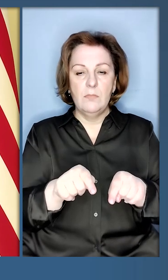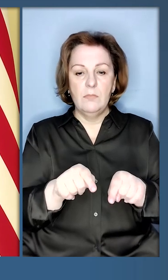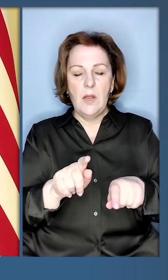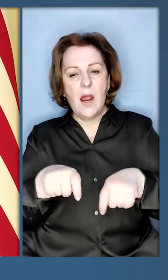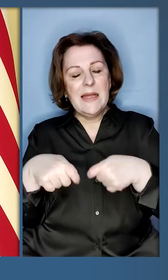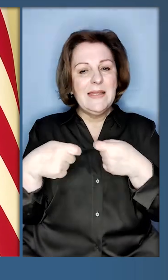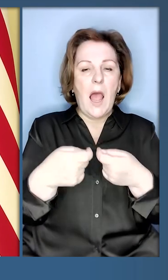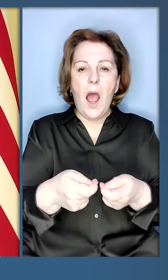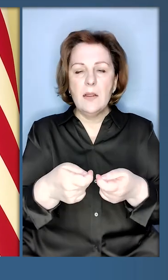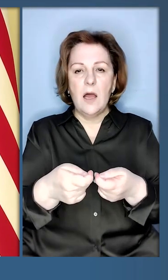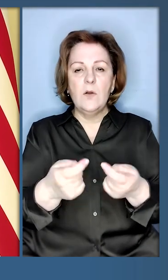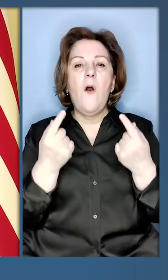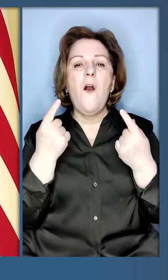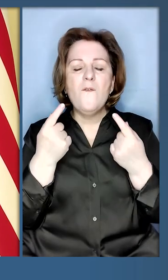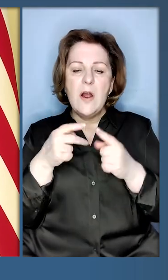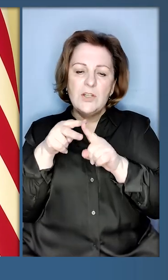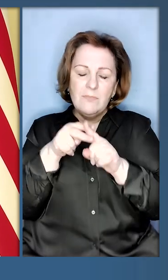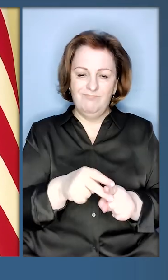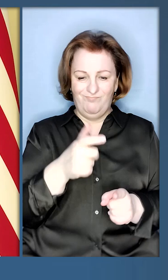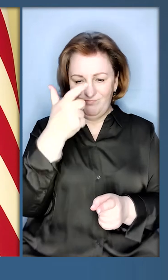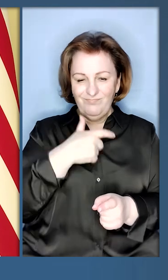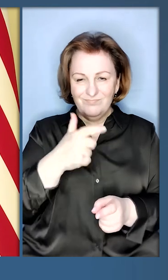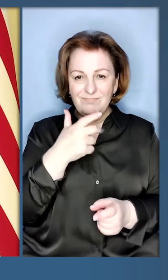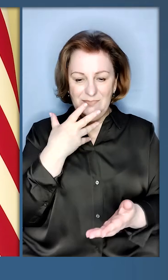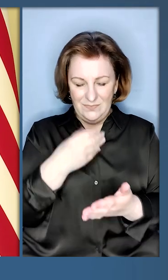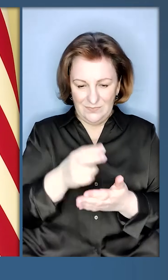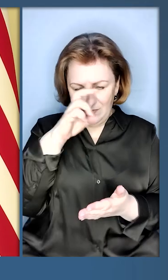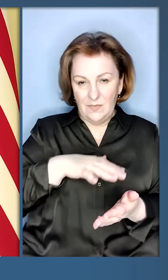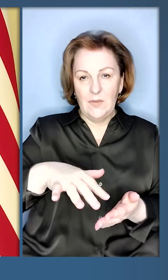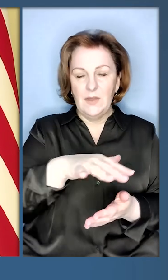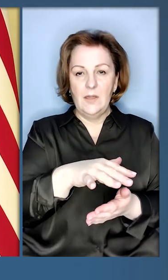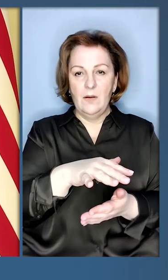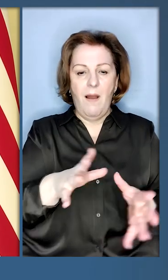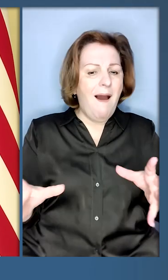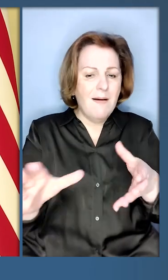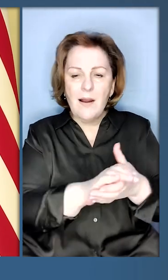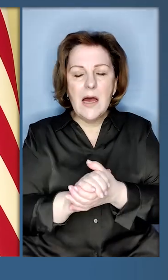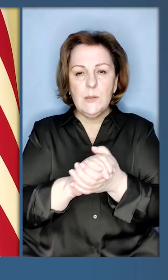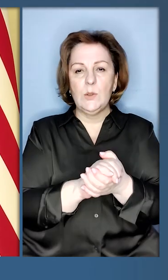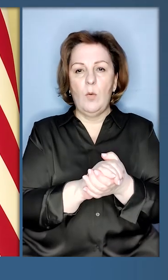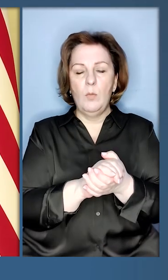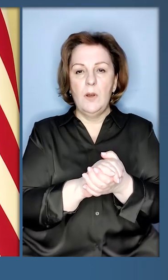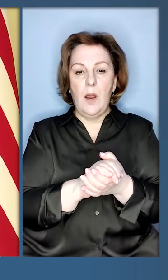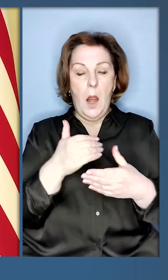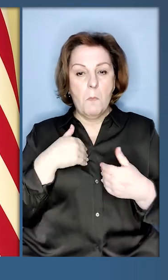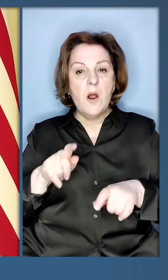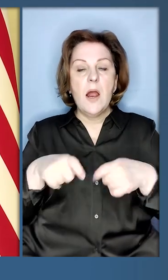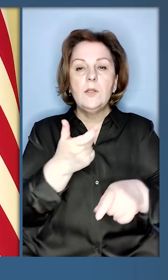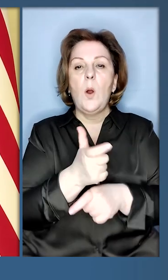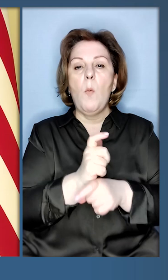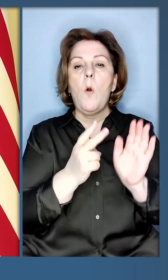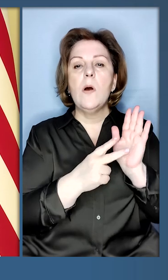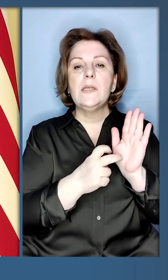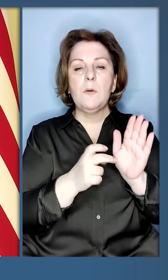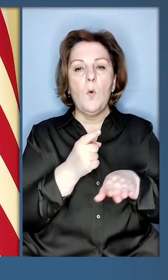величезні тягарі на Росію. І разом ми передали понад 700